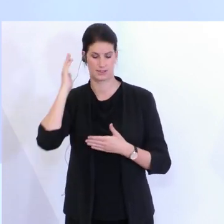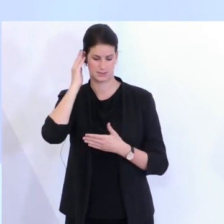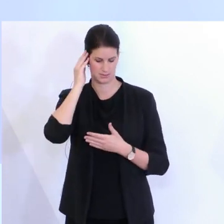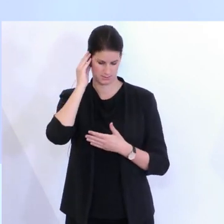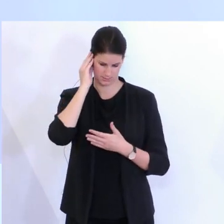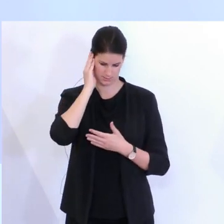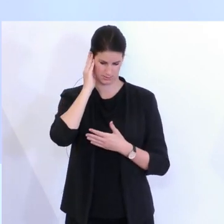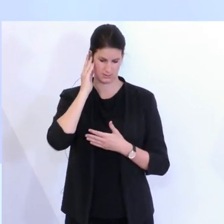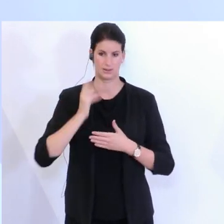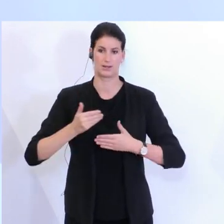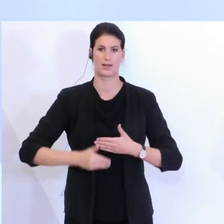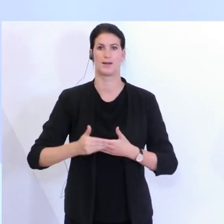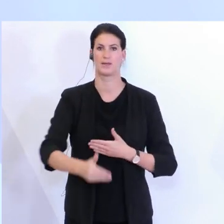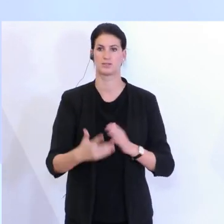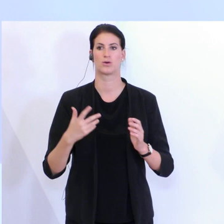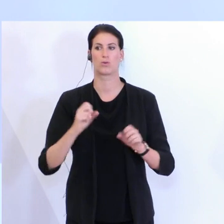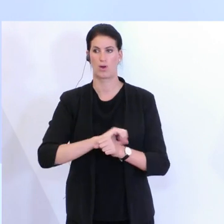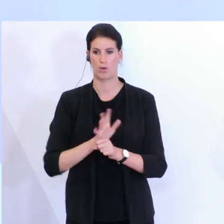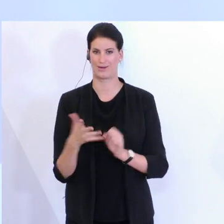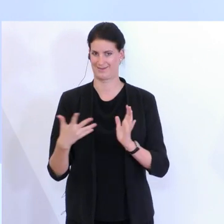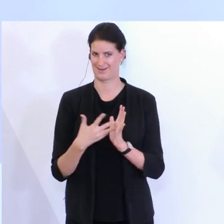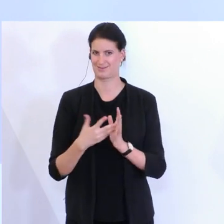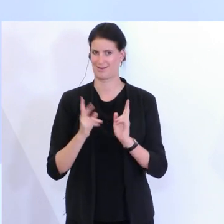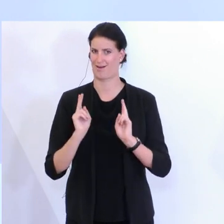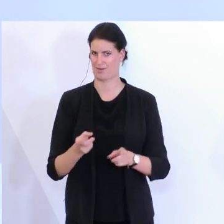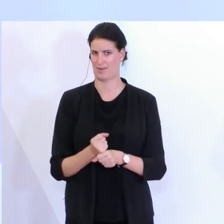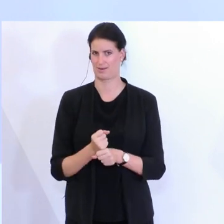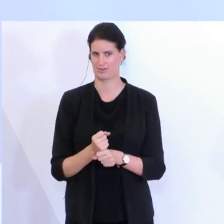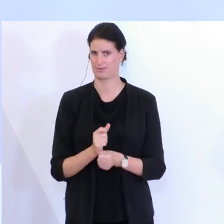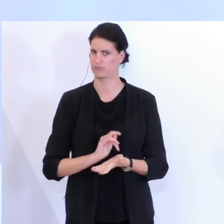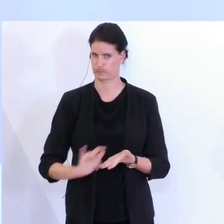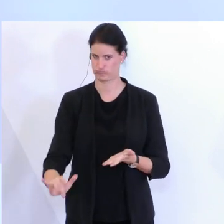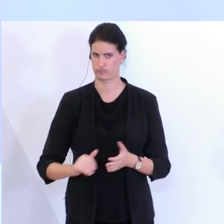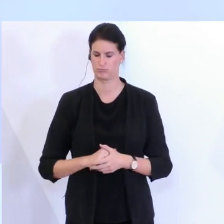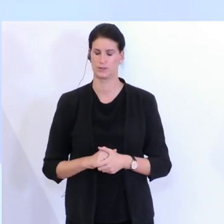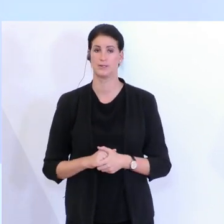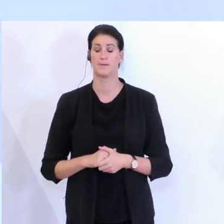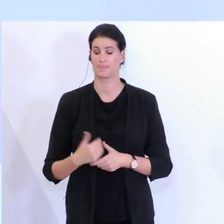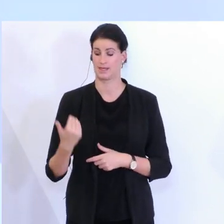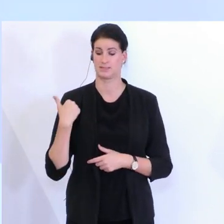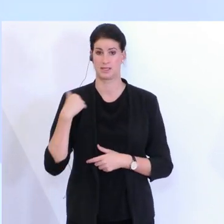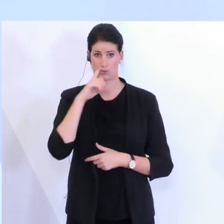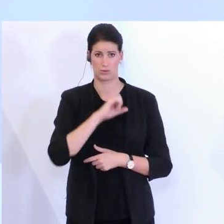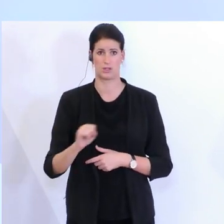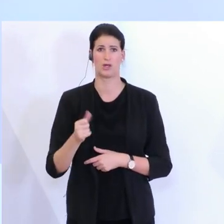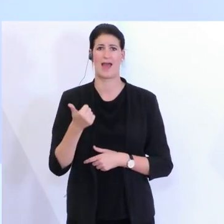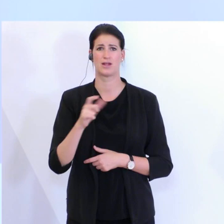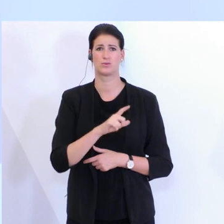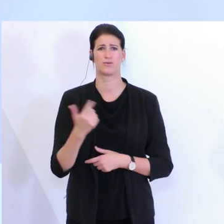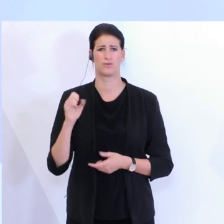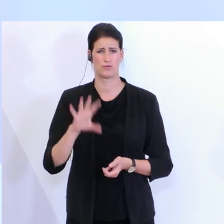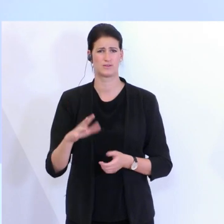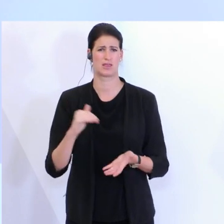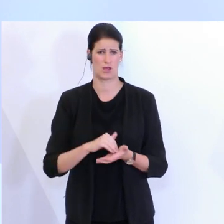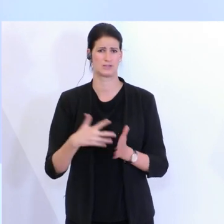lassen können. Seit Juli haben rund 115.000 Tests stattgefunden. Wir haben jetzt rund